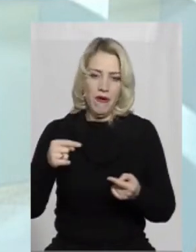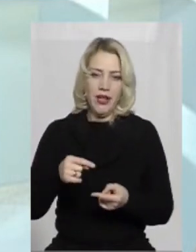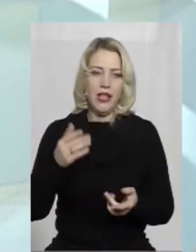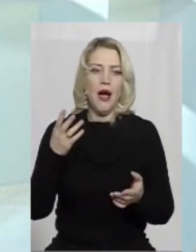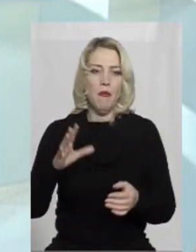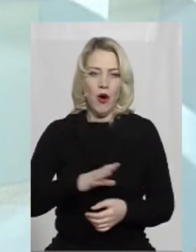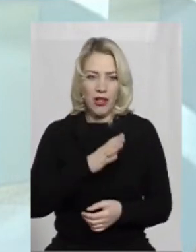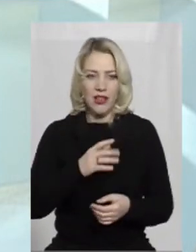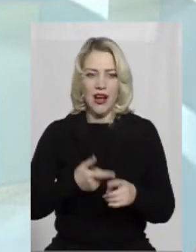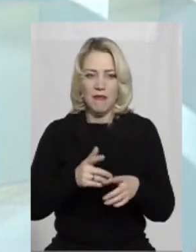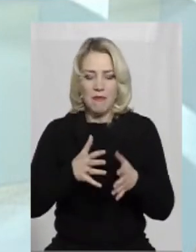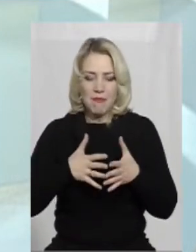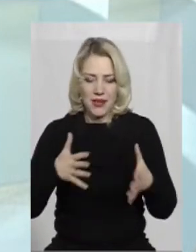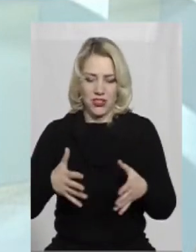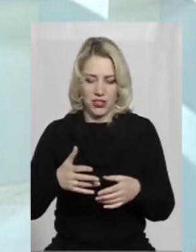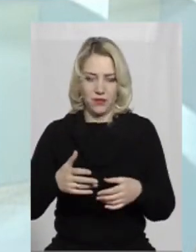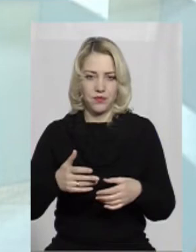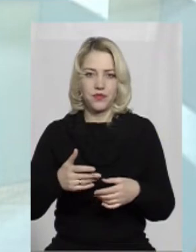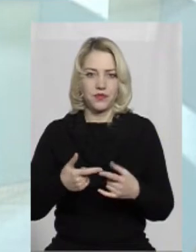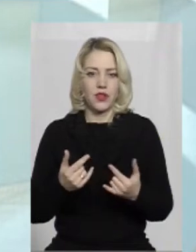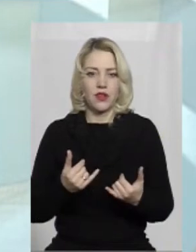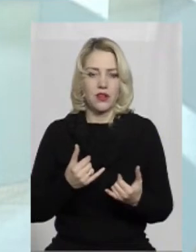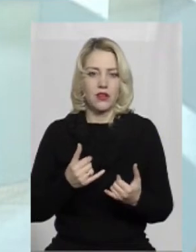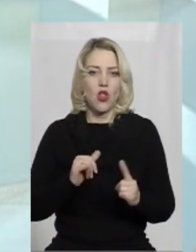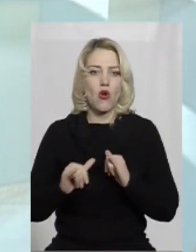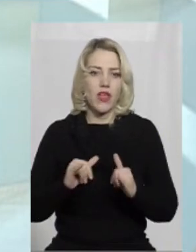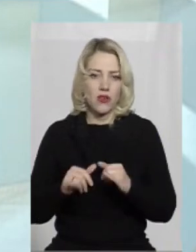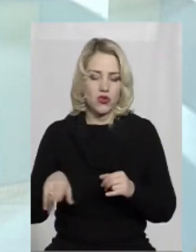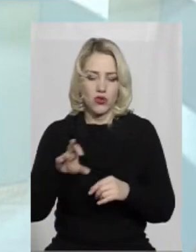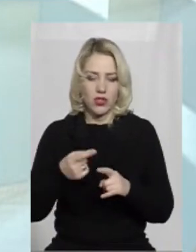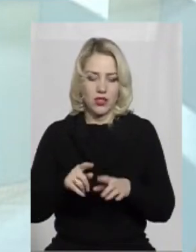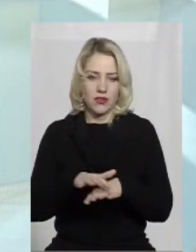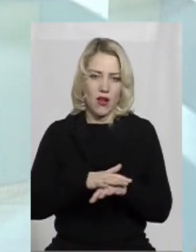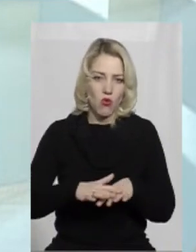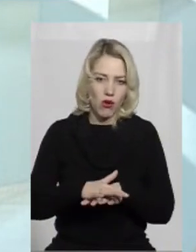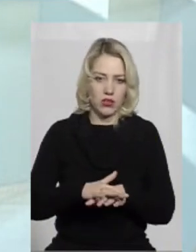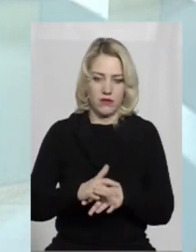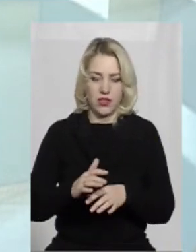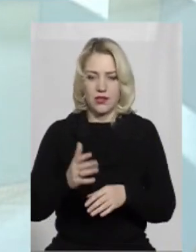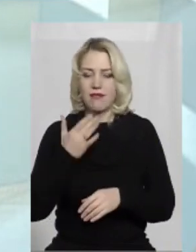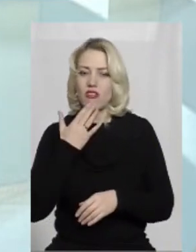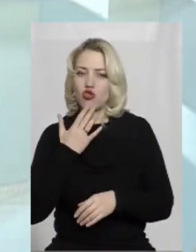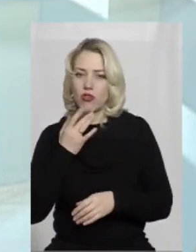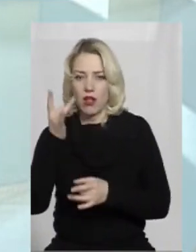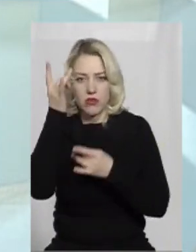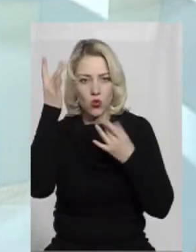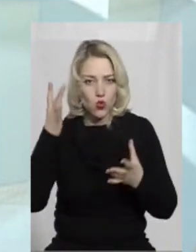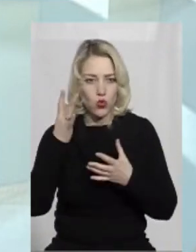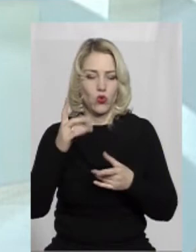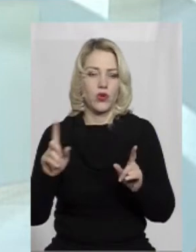набагато була лояльнішою до тих народів, національних культур,